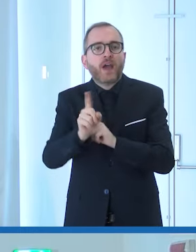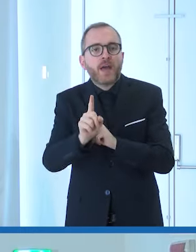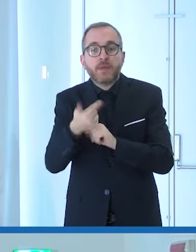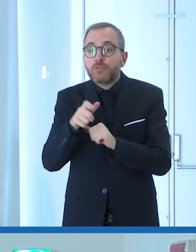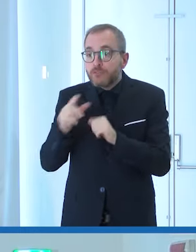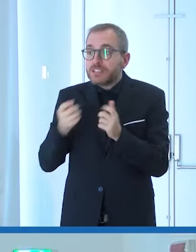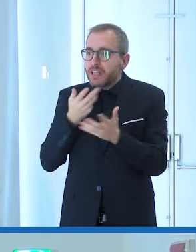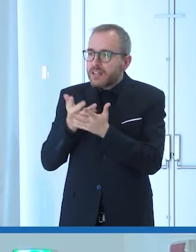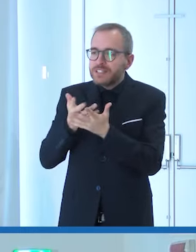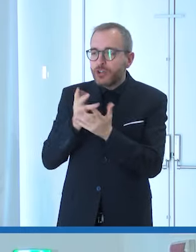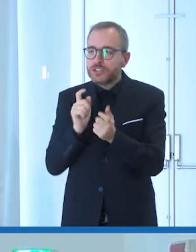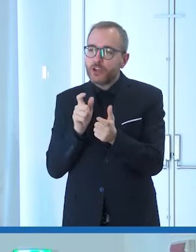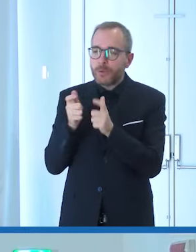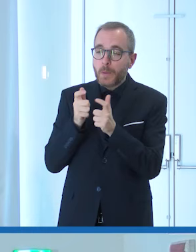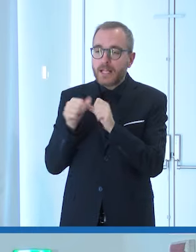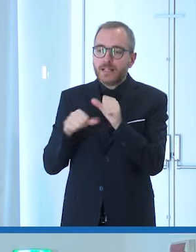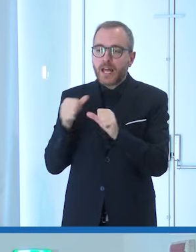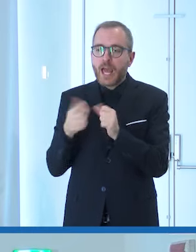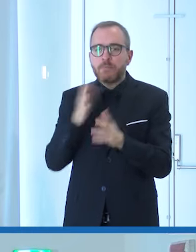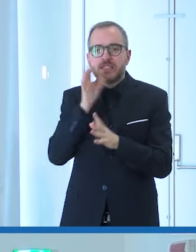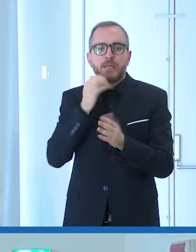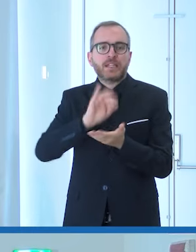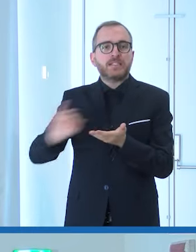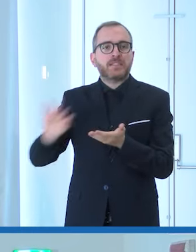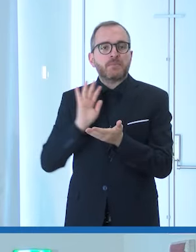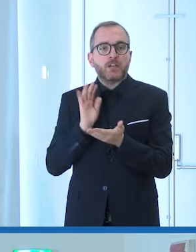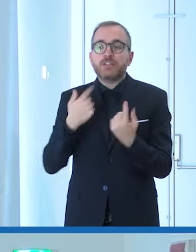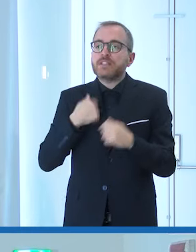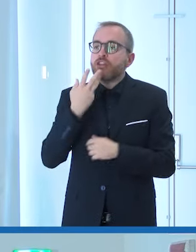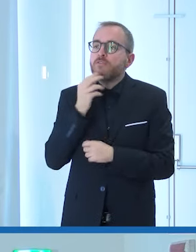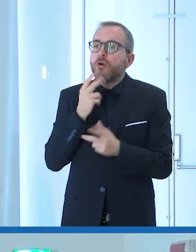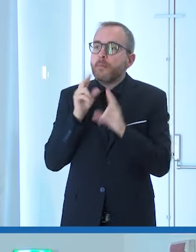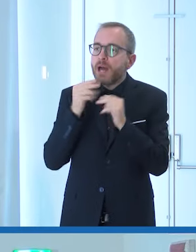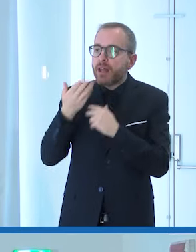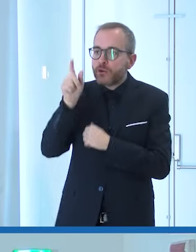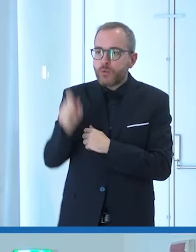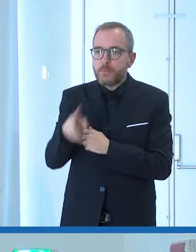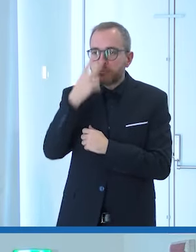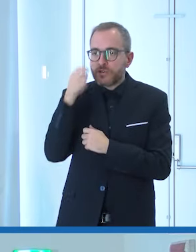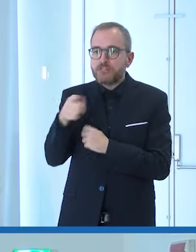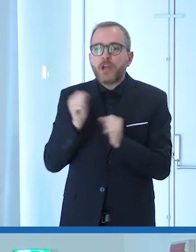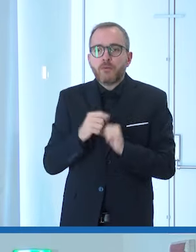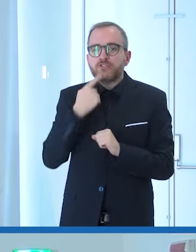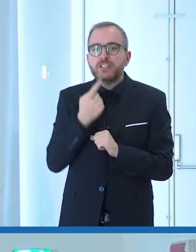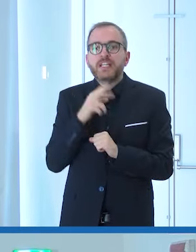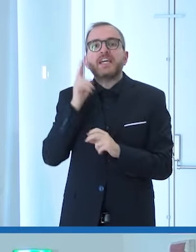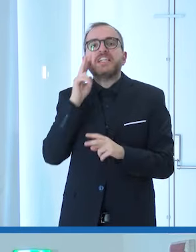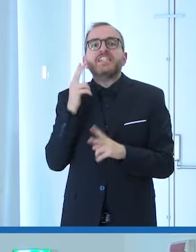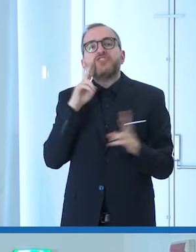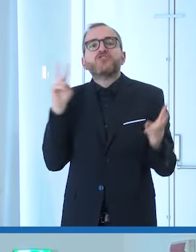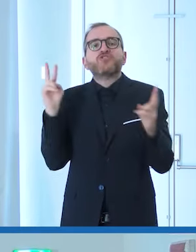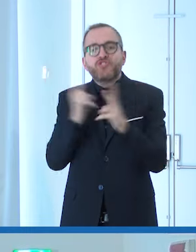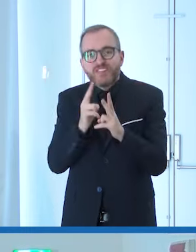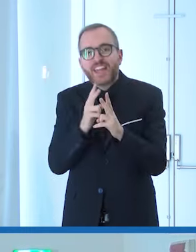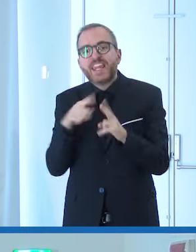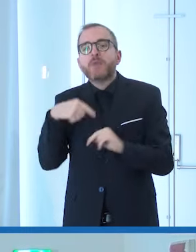quindi se io devo parlare con una persona cieca posso dire tranquillamente ci vediamo dopo con una persona